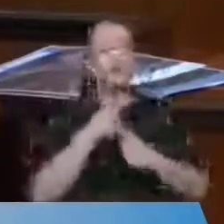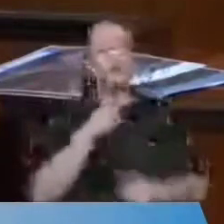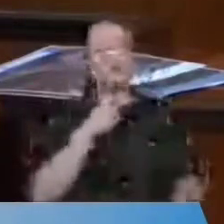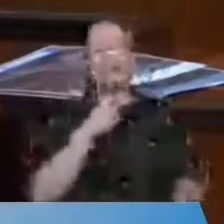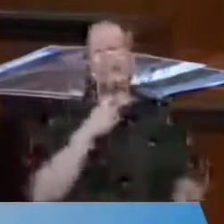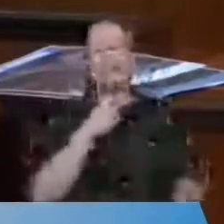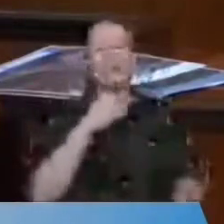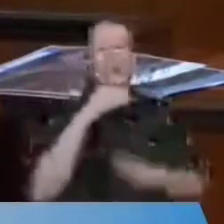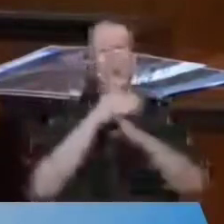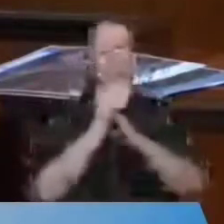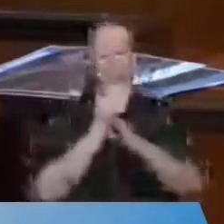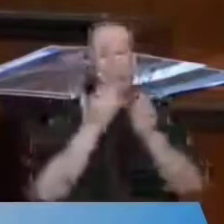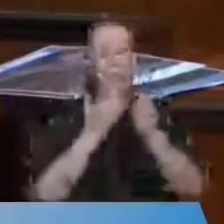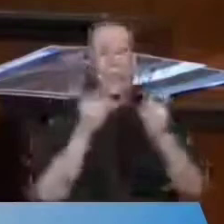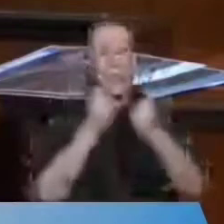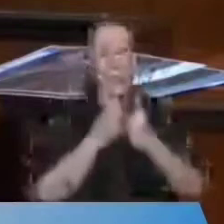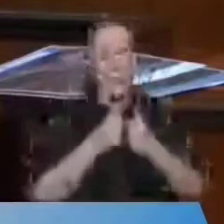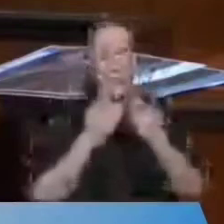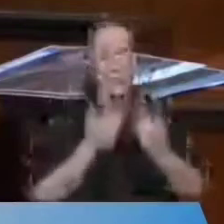ikiye böleceğiz.